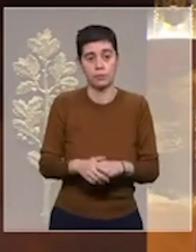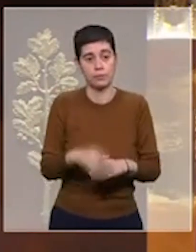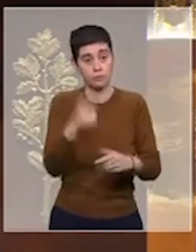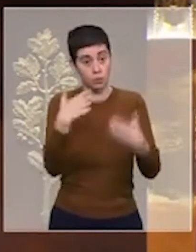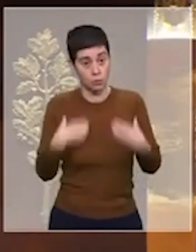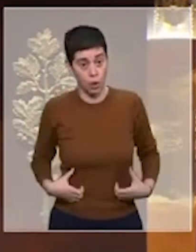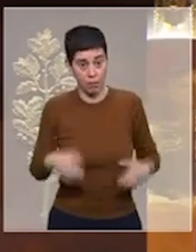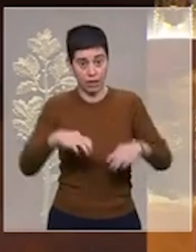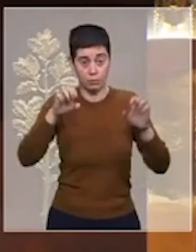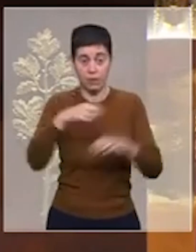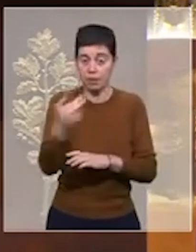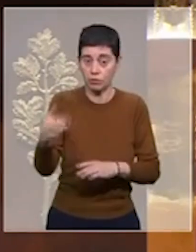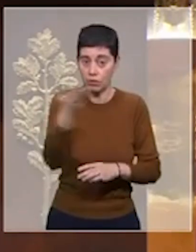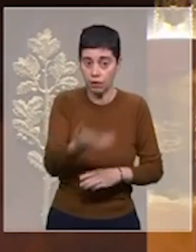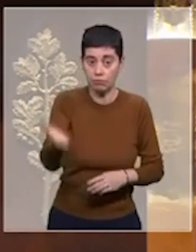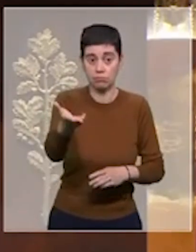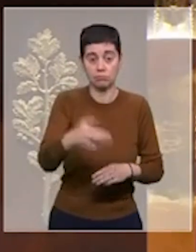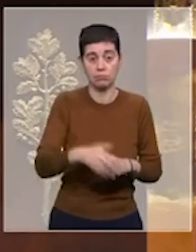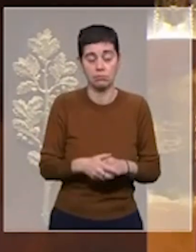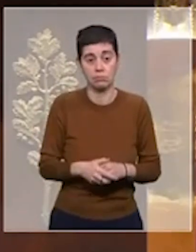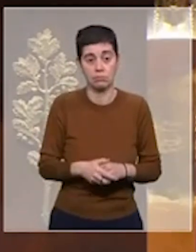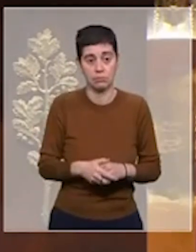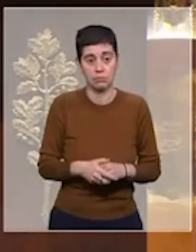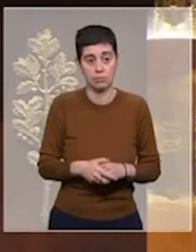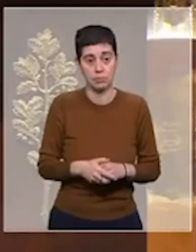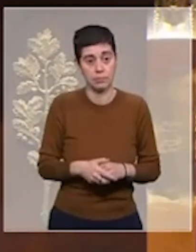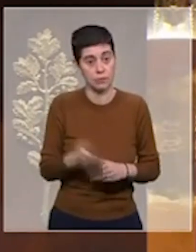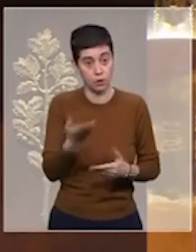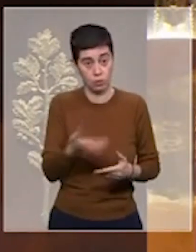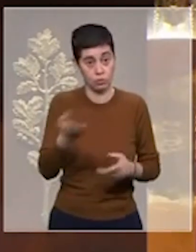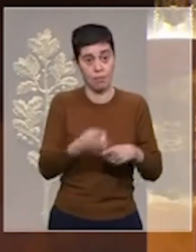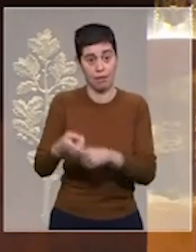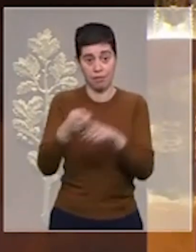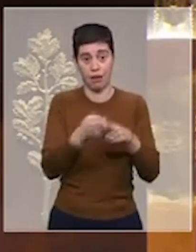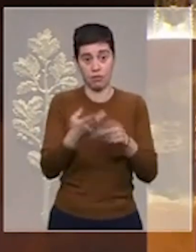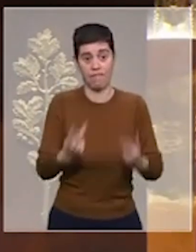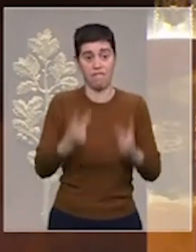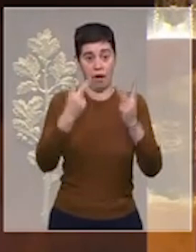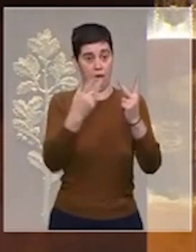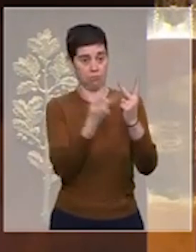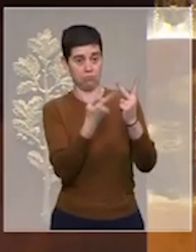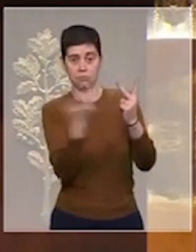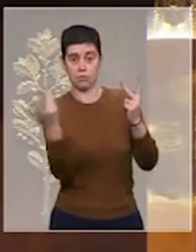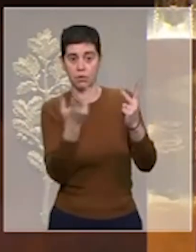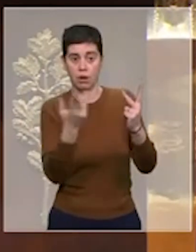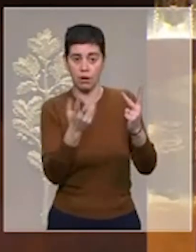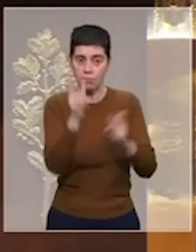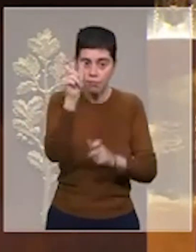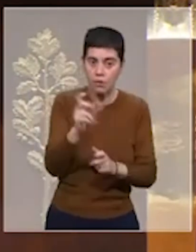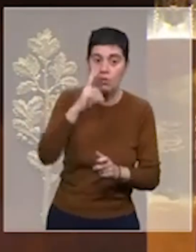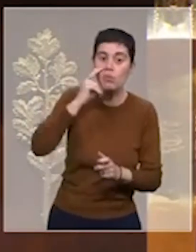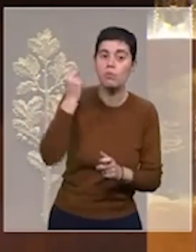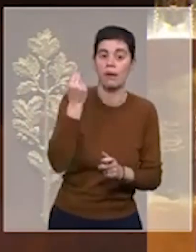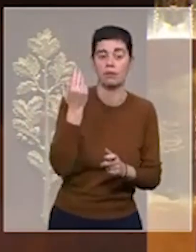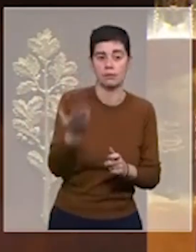la plus grande valeur que nous partageons, c'est l'être humain. Et je remercie